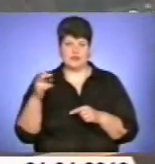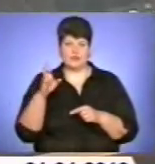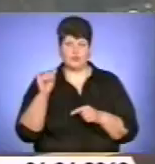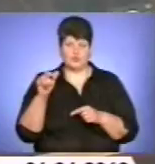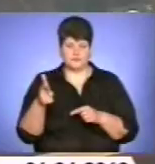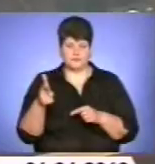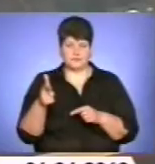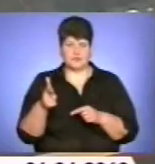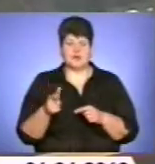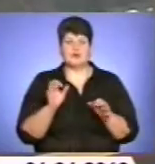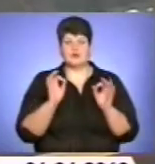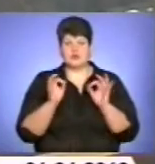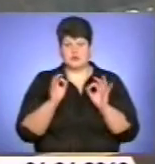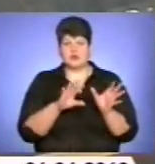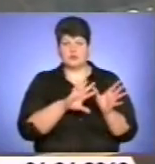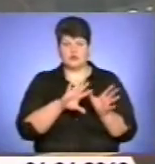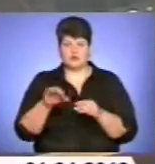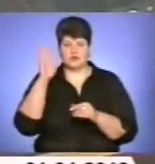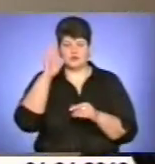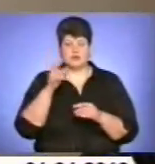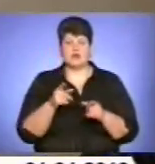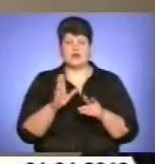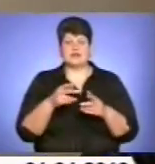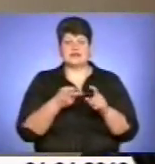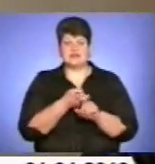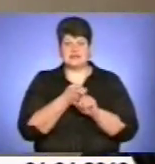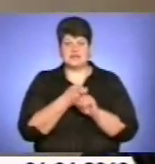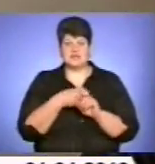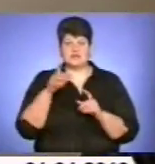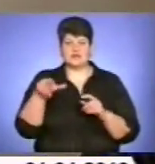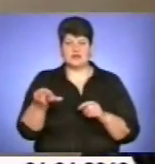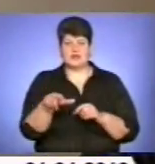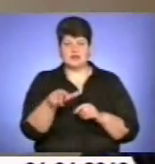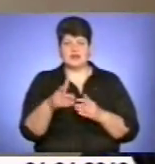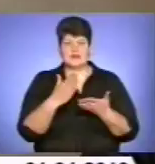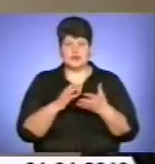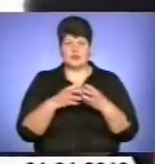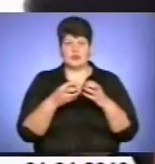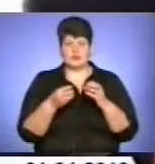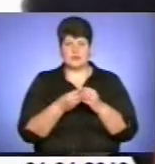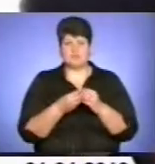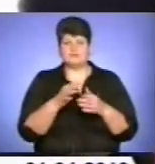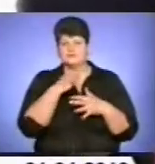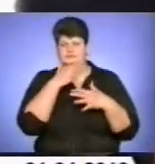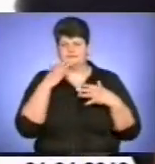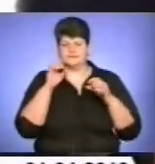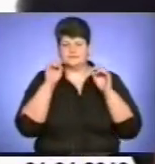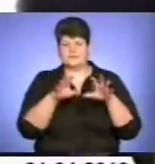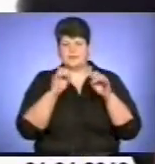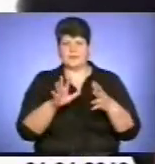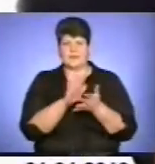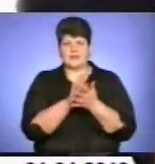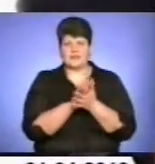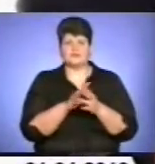Безпечне проходження водопіля залежить від стану русел річок. Є проблема масового викиду сміття у непризначених місцях,